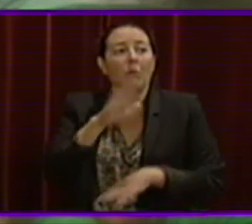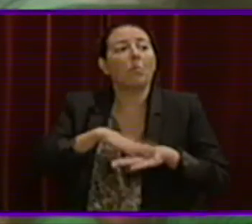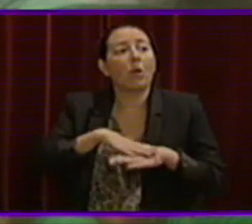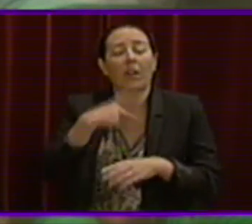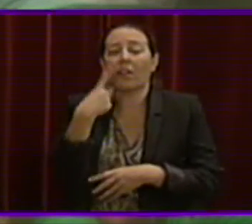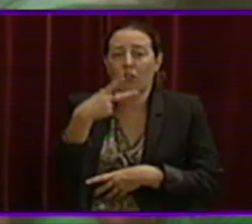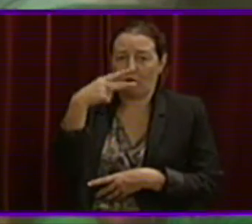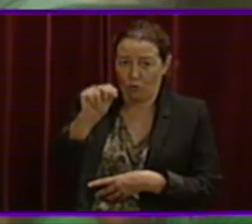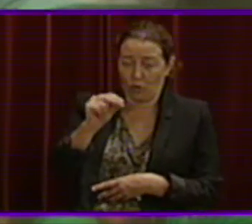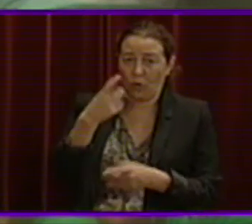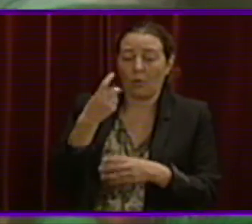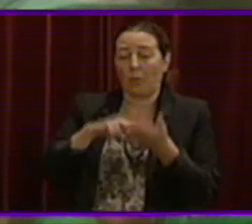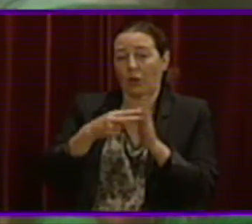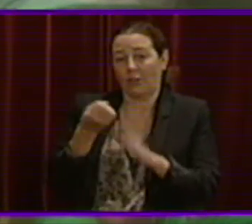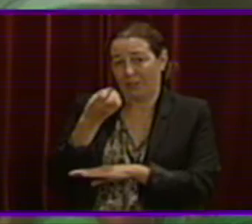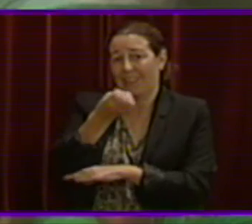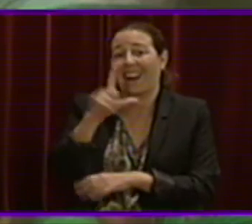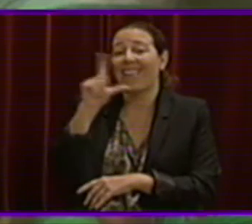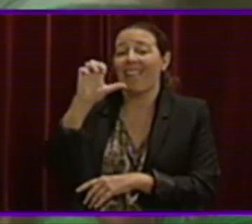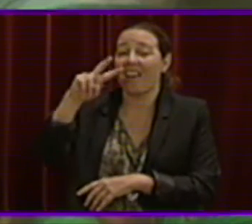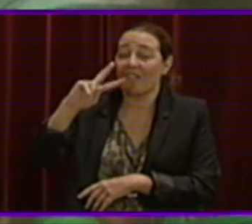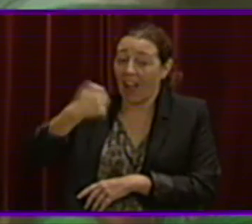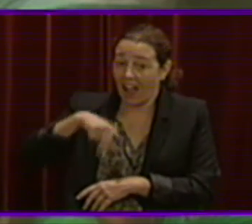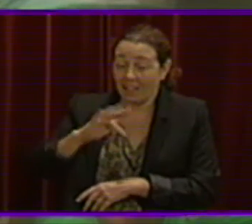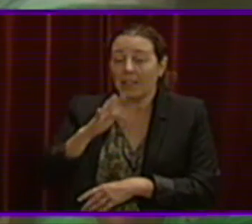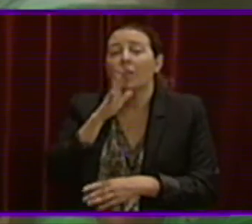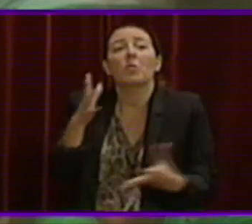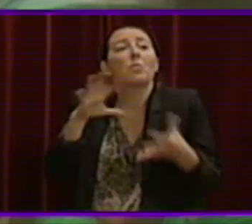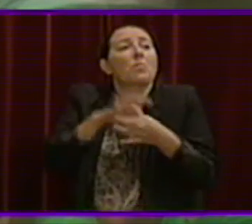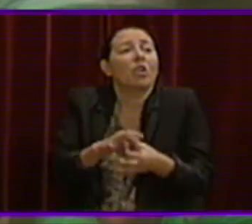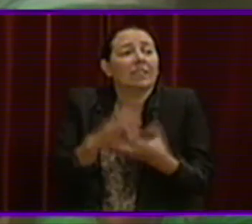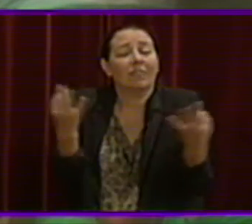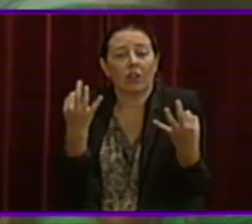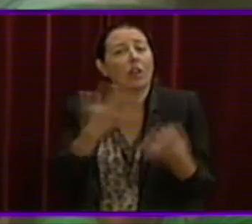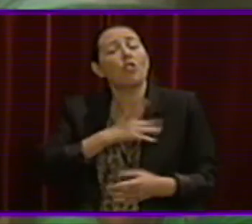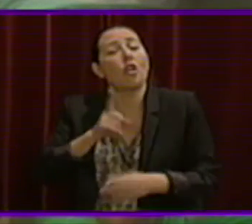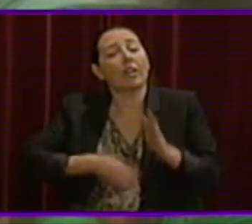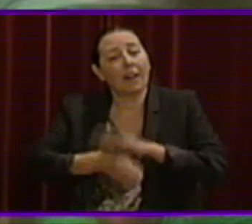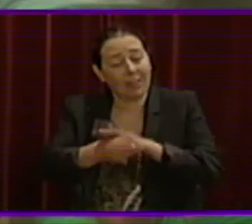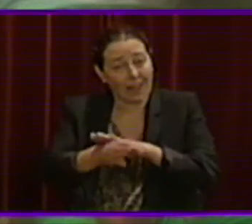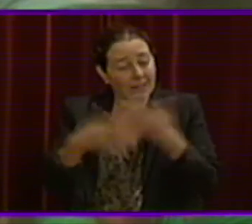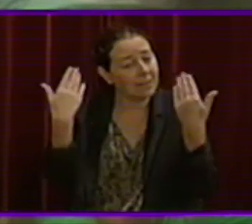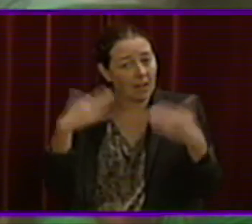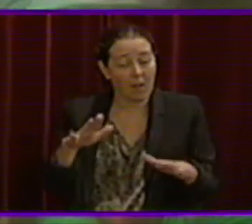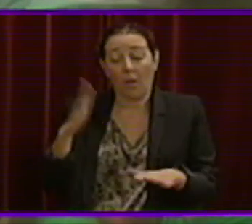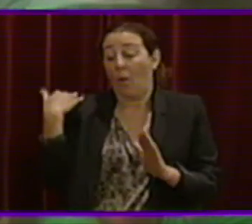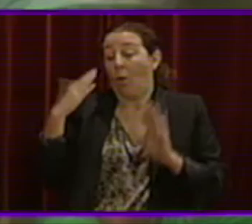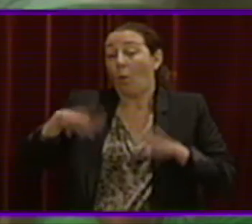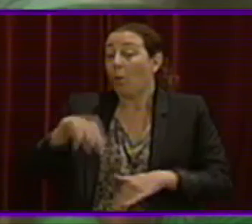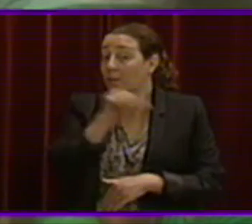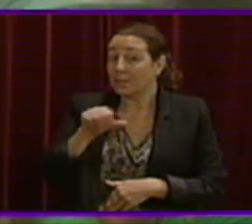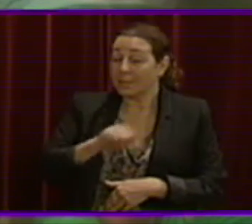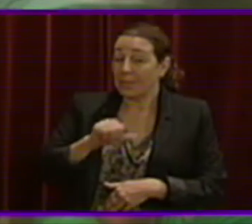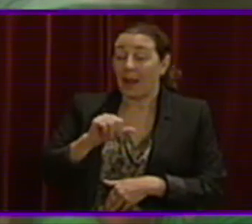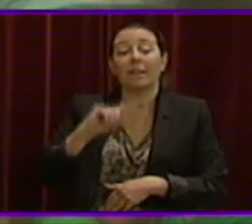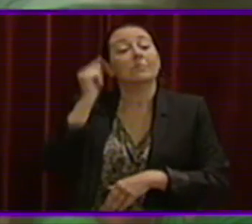no al projecte del tren de llevant, ni sobre la base de quin motiu no es volia portar a terme. Malgrat això, aquestes darreres setmanes ens ha dit que